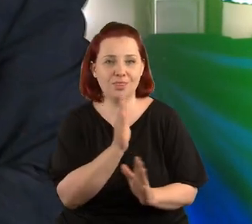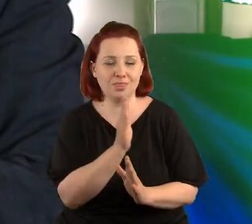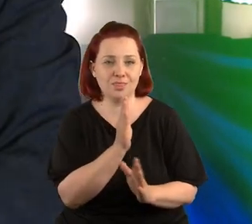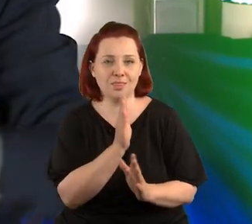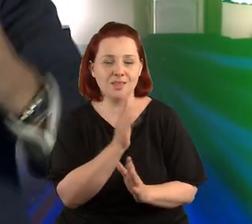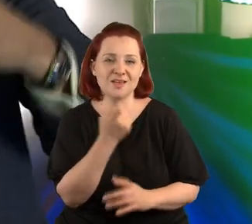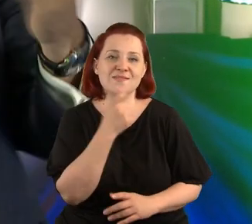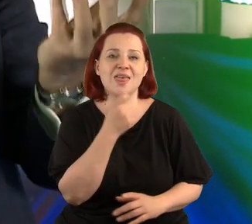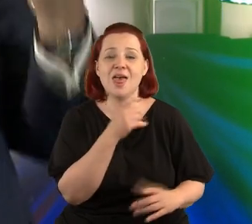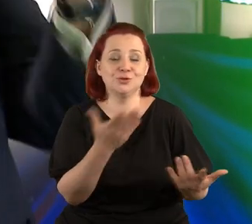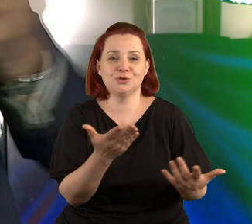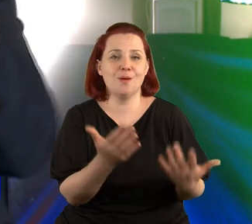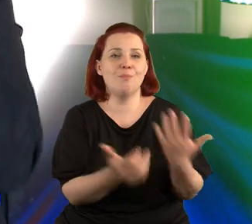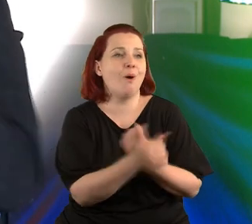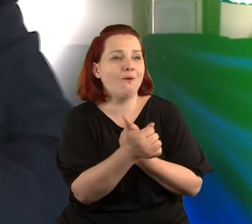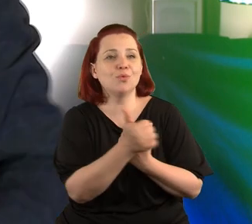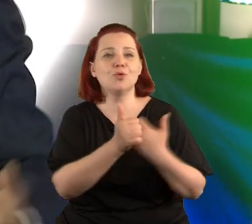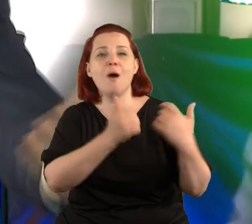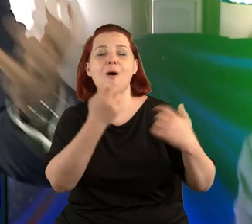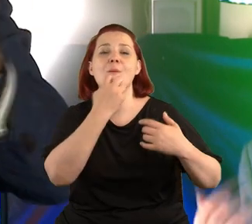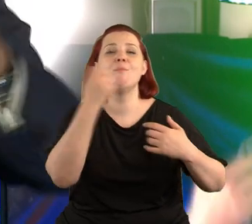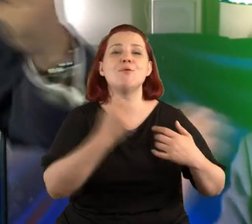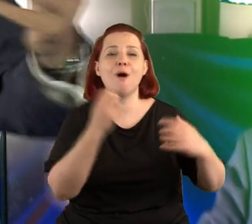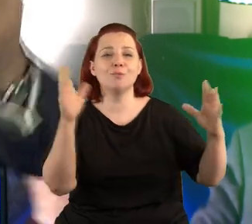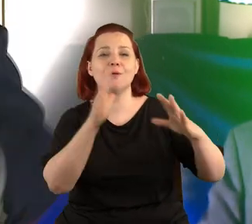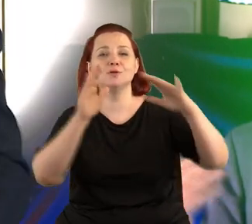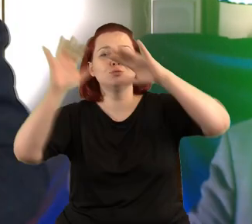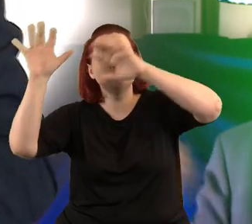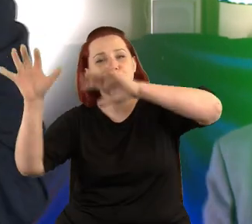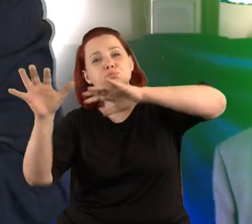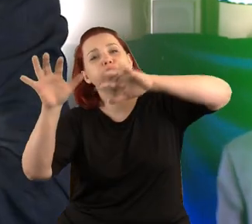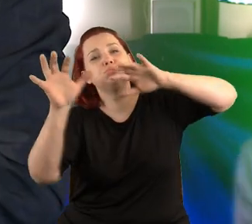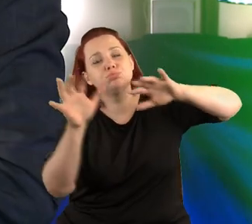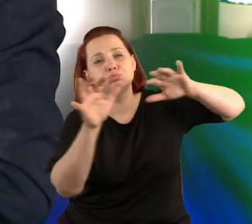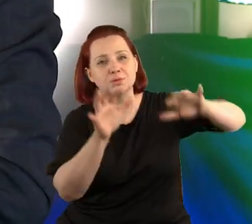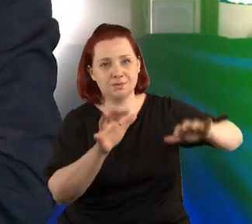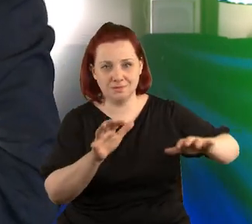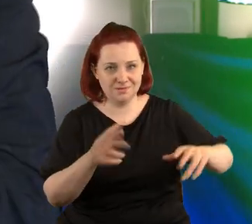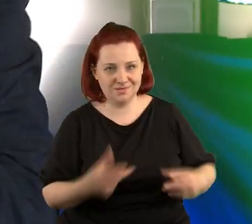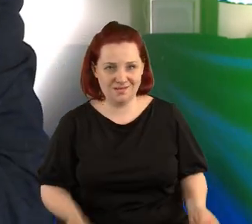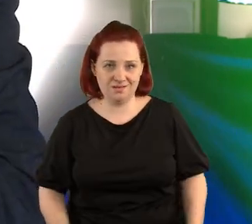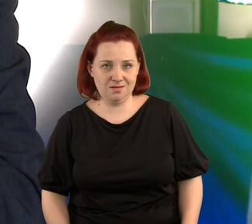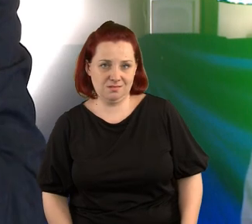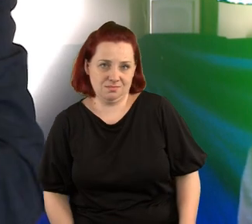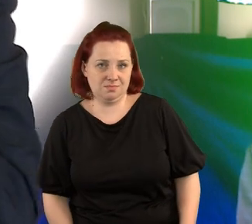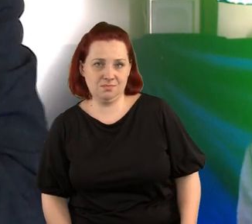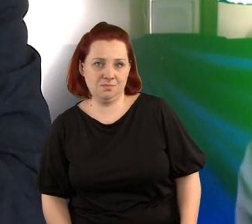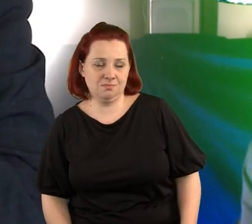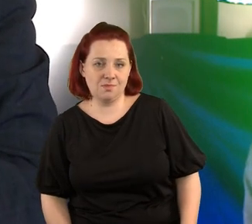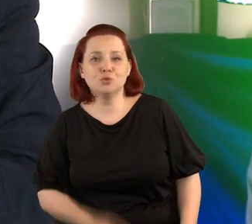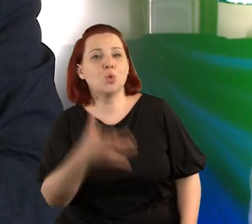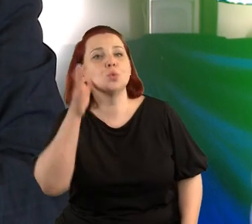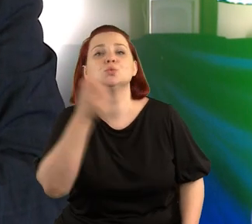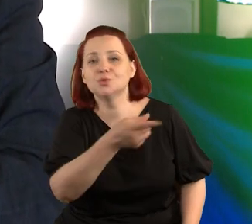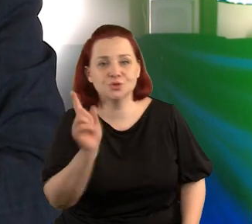kwiecień, ponieważ te prądy powietrza tak się kształtowały, nie co usłyszycie?